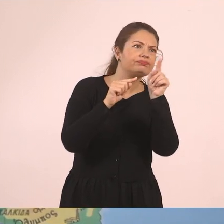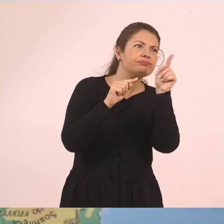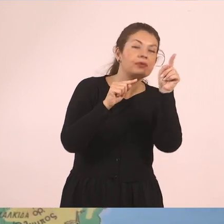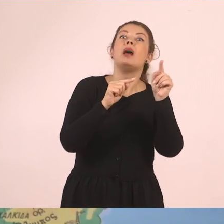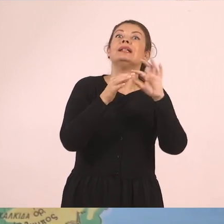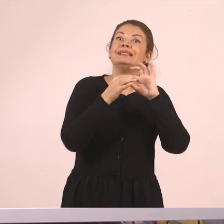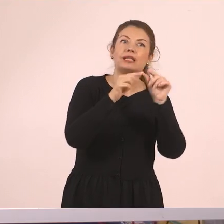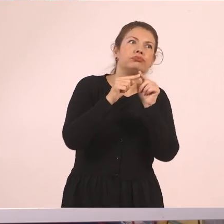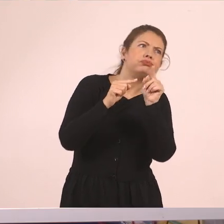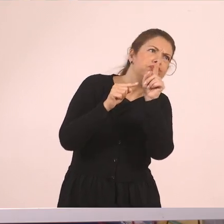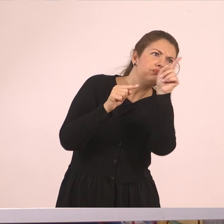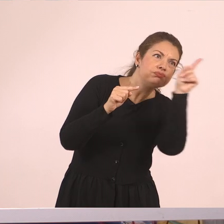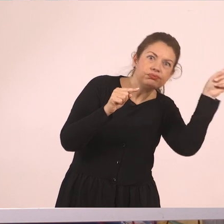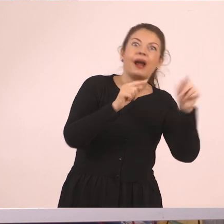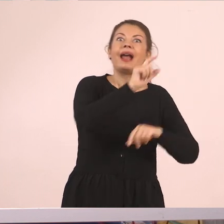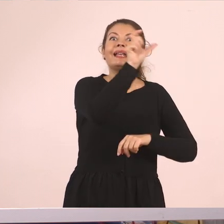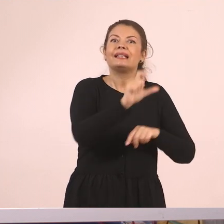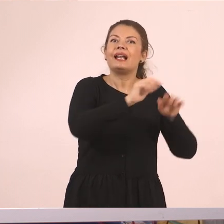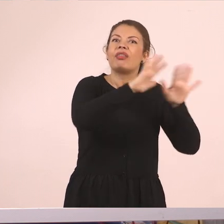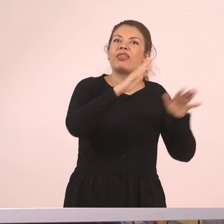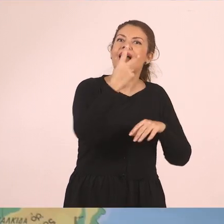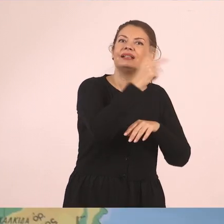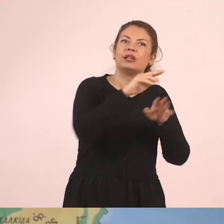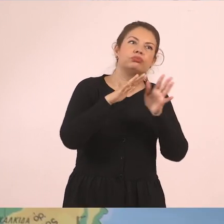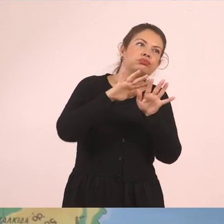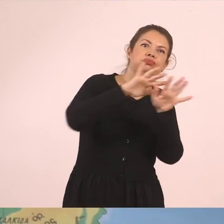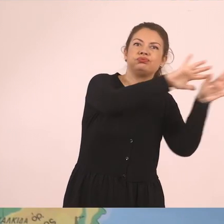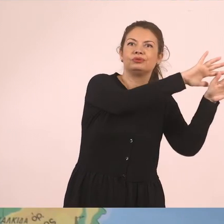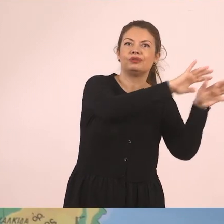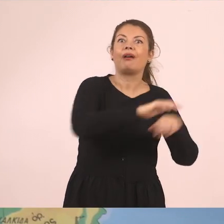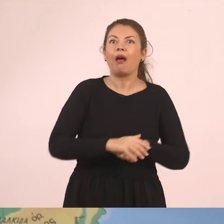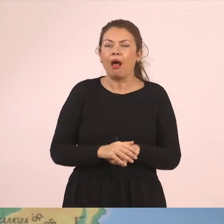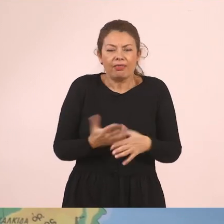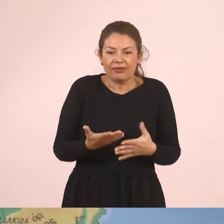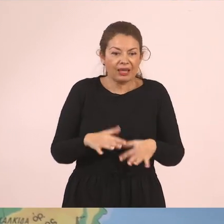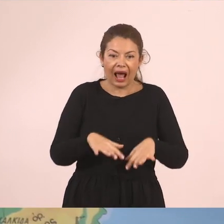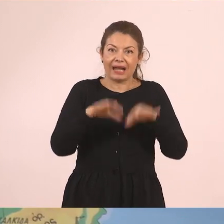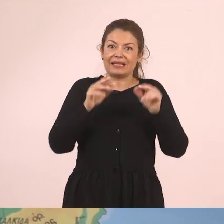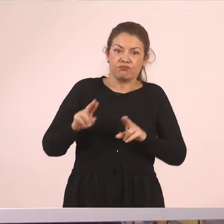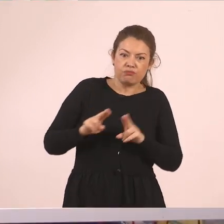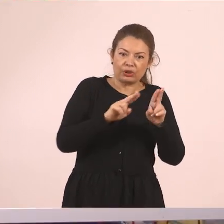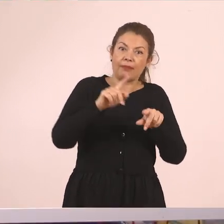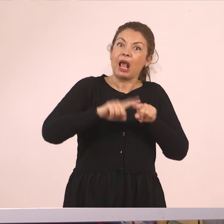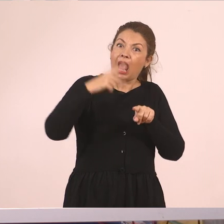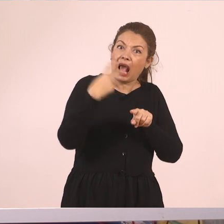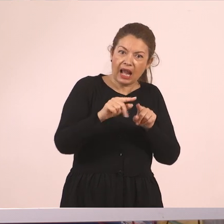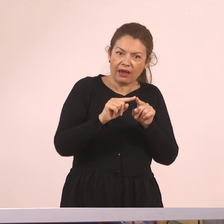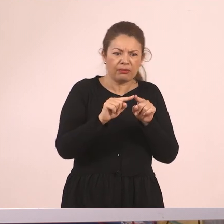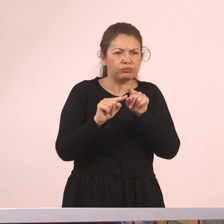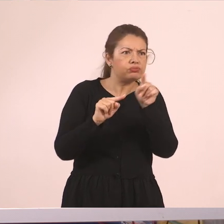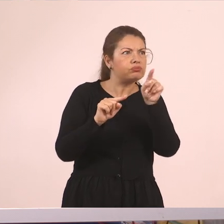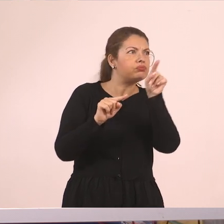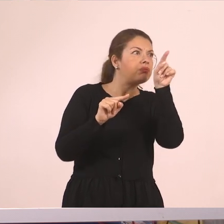Αδριατική θάλασσα. Ξεκινάει λοιπόν σε ελληνικό έδαφος και εκβάλλει σε άλλο γειτονικό έδαφος.